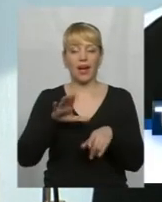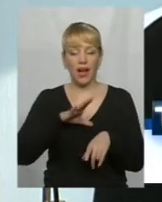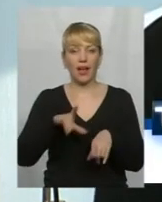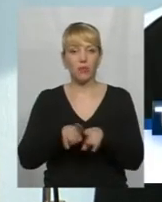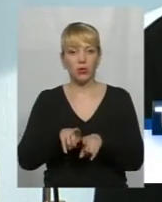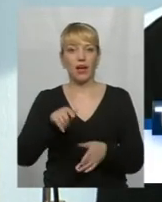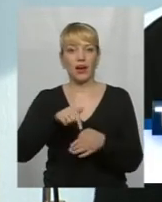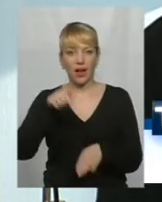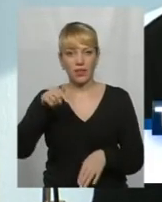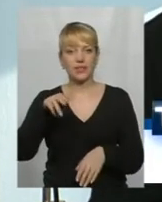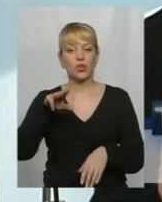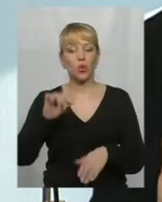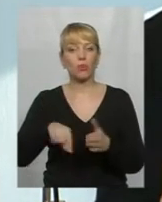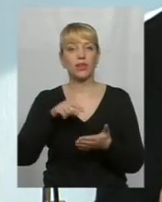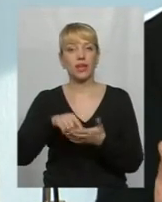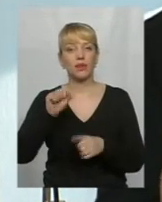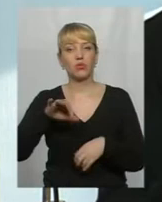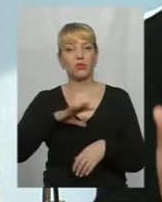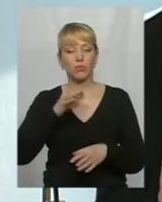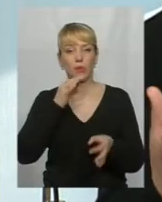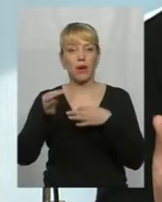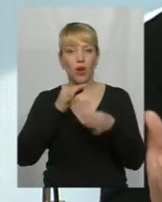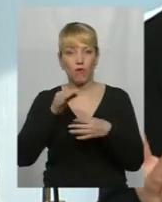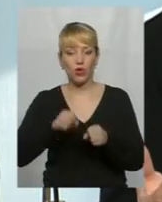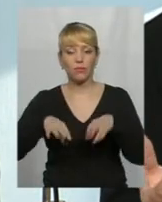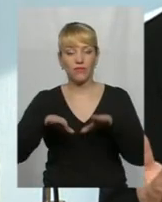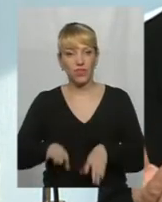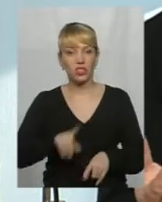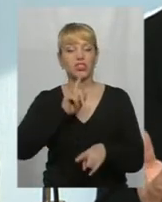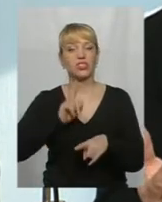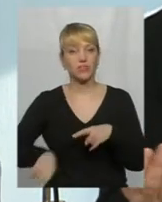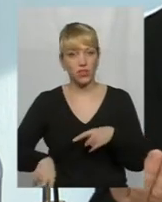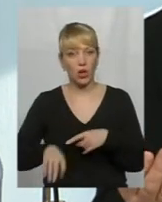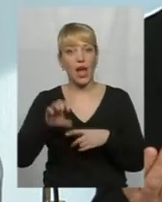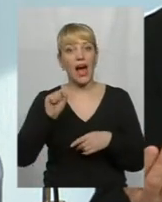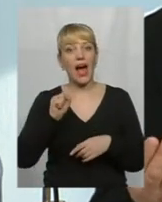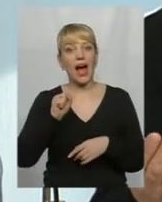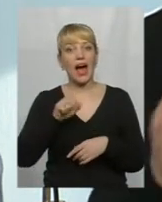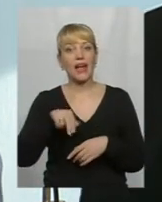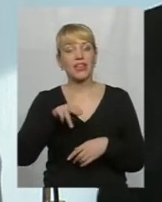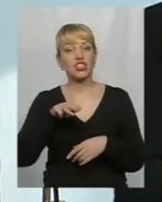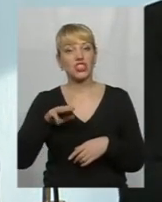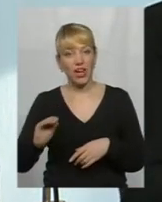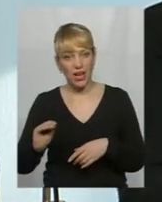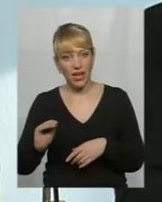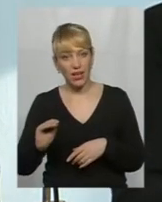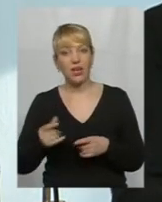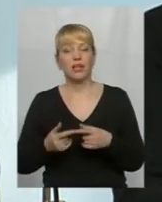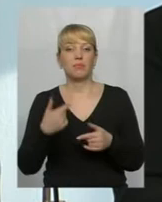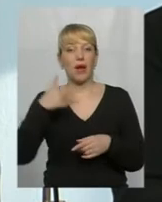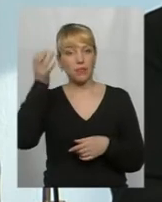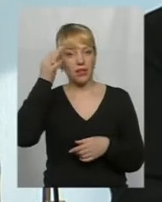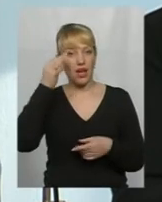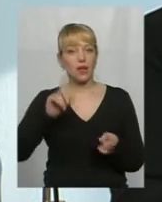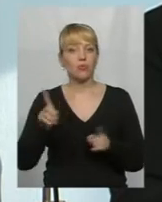мені здається, питання можна було б переговорами вирішити досить таки швидко. Адже, пам'ятаємо, ми все,